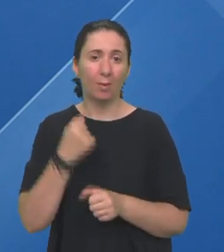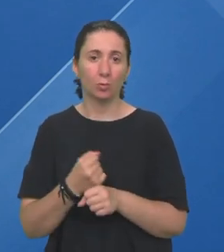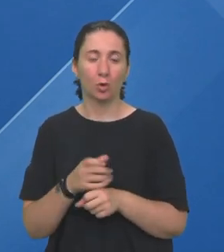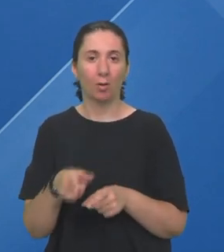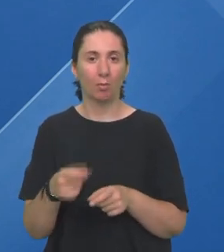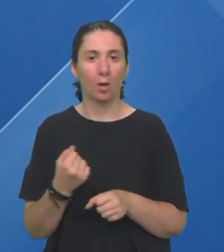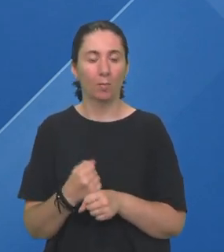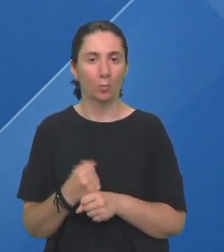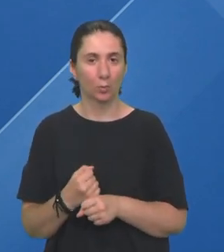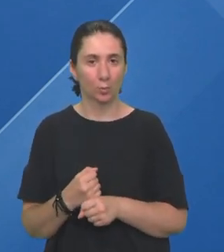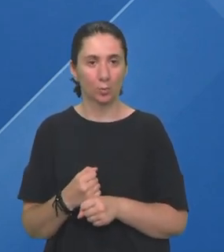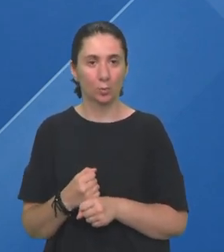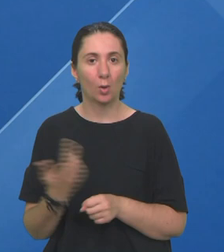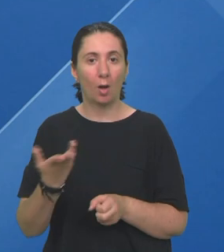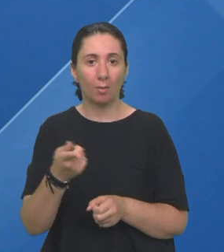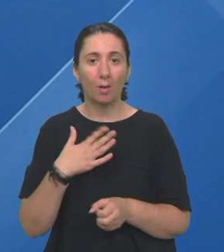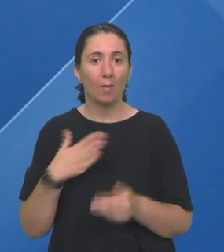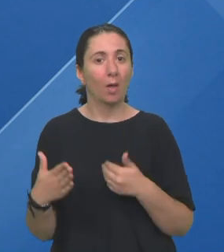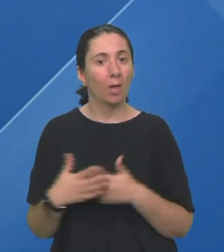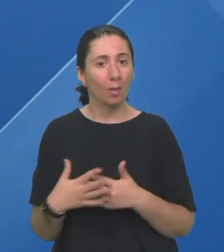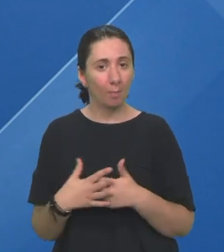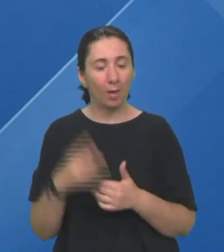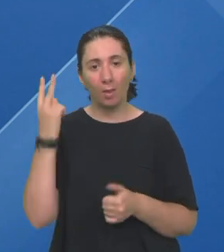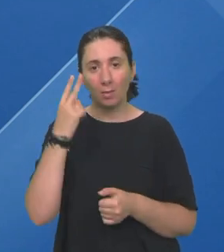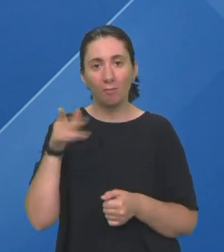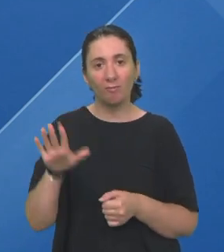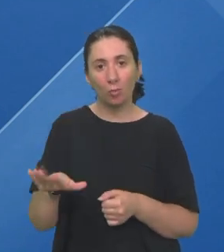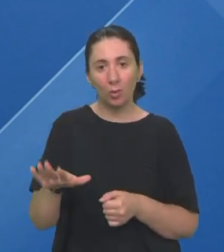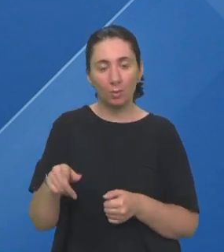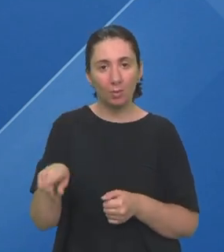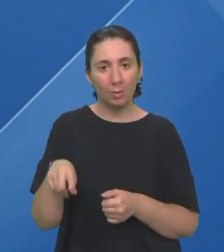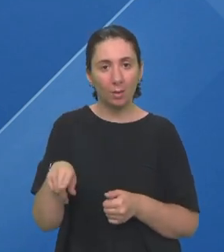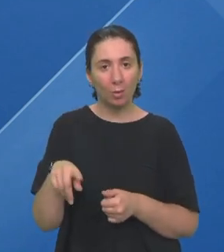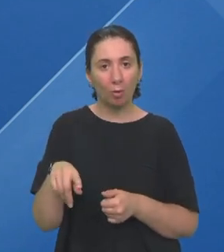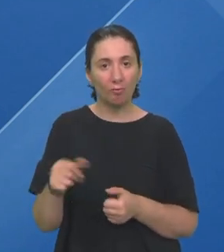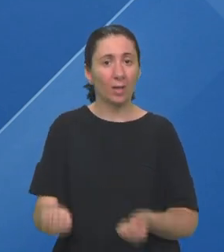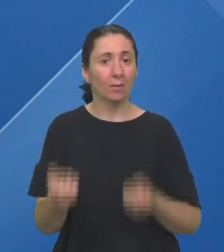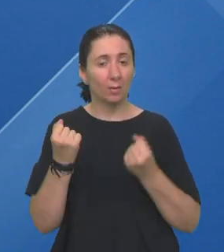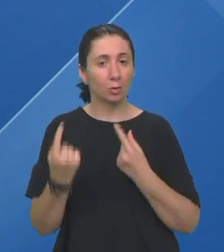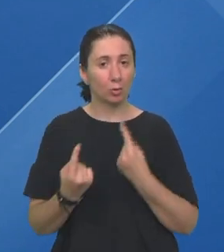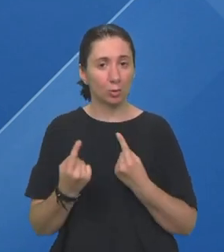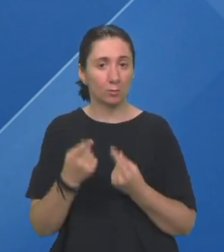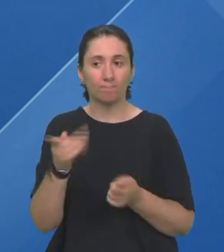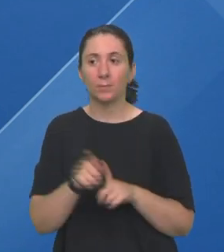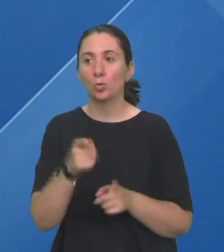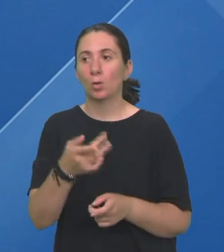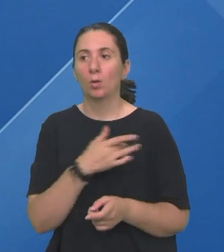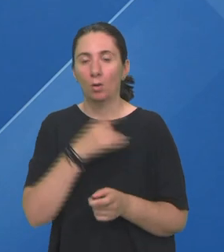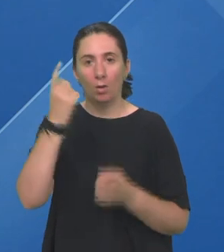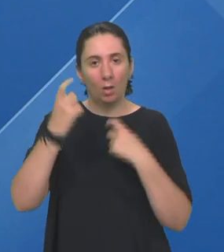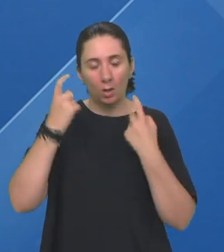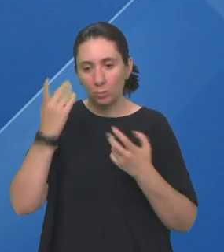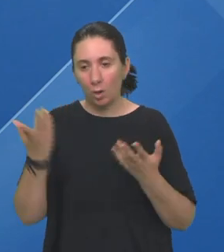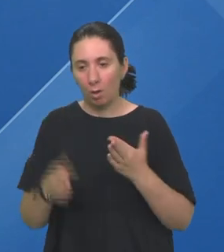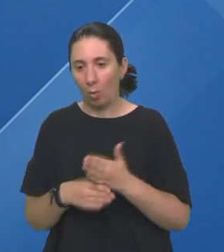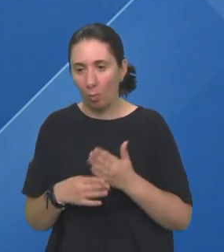raditi taj posao Čim imaš empatiju Naravno da te neke njihove Teške situacije pogode I da razmišljaš